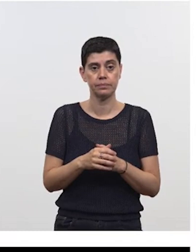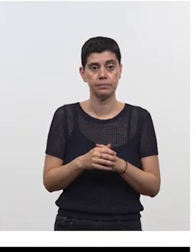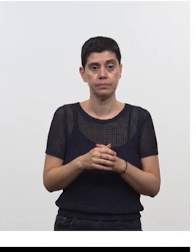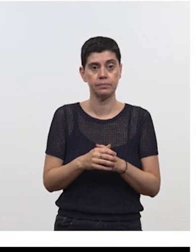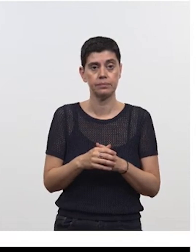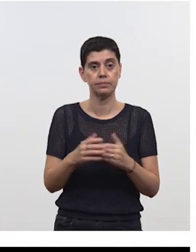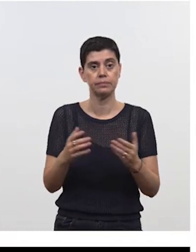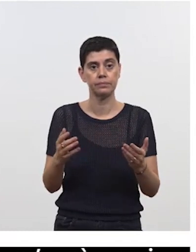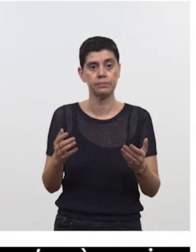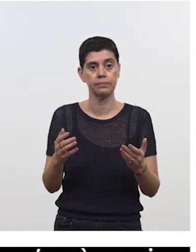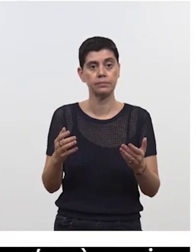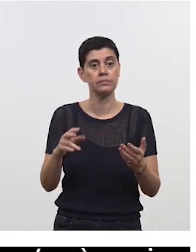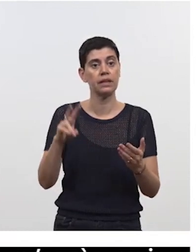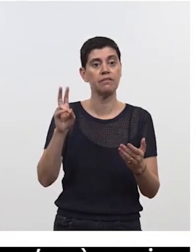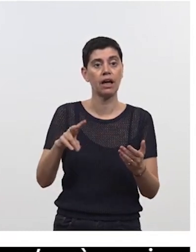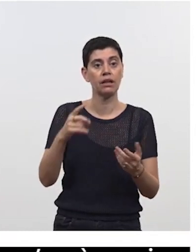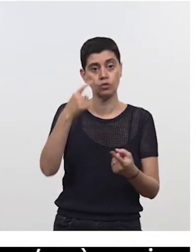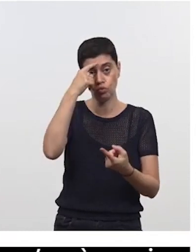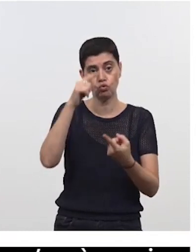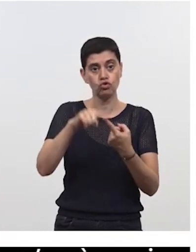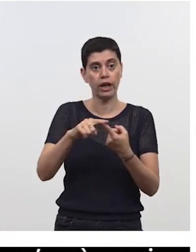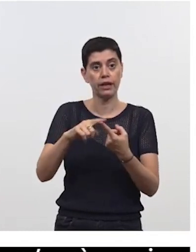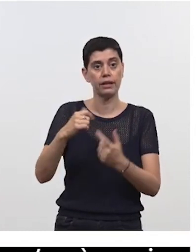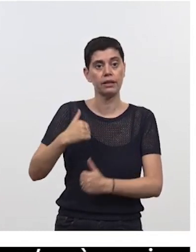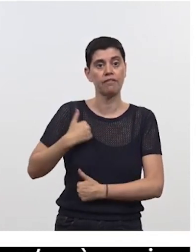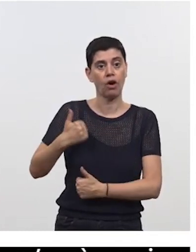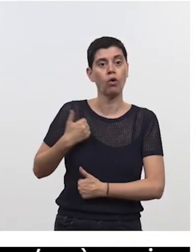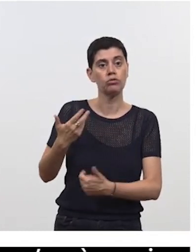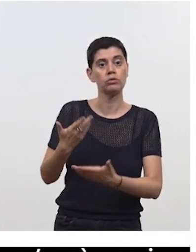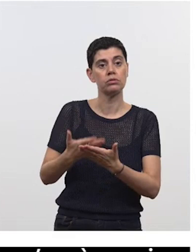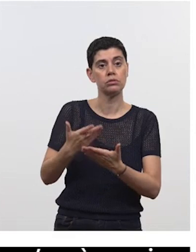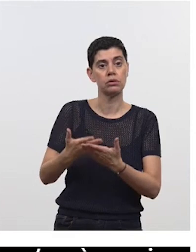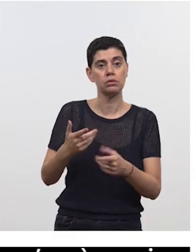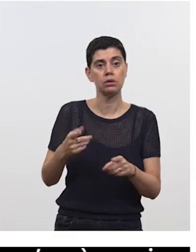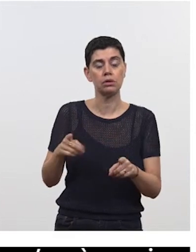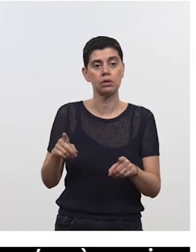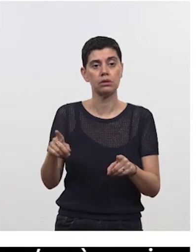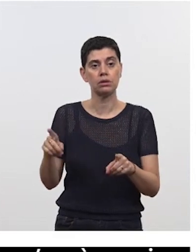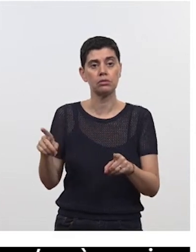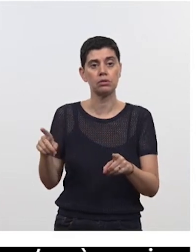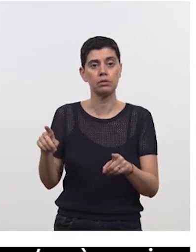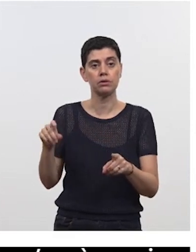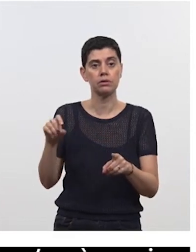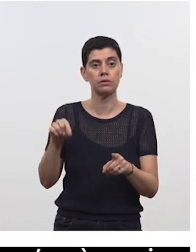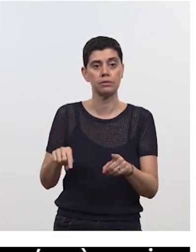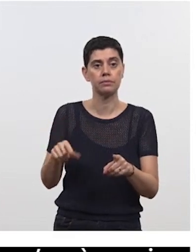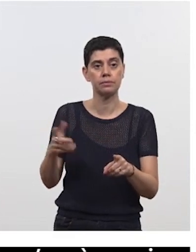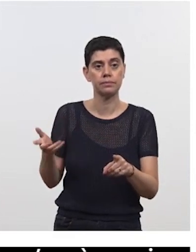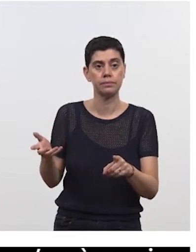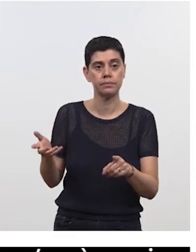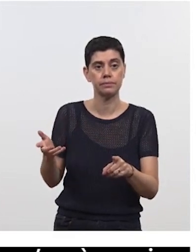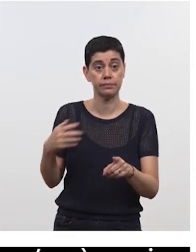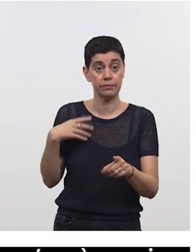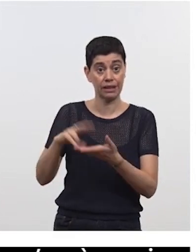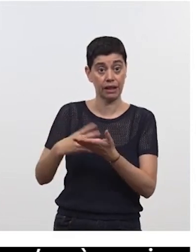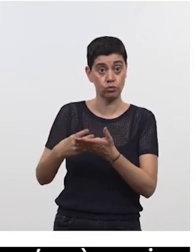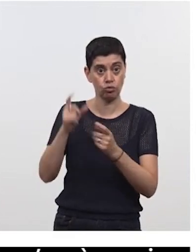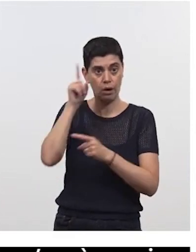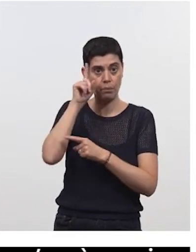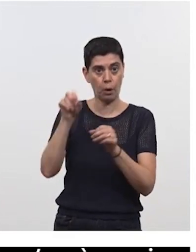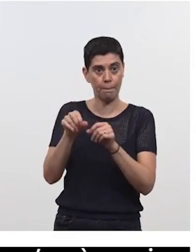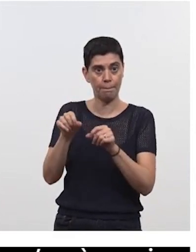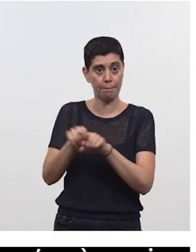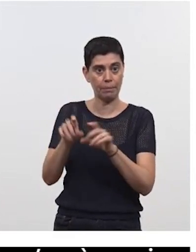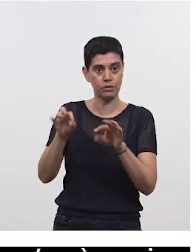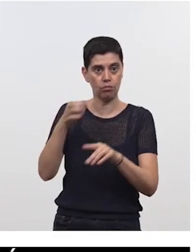visiblement les sujets de défense en européen font l'objet d'une surpolitisation par un certain